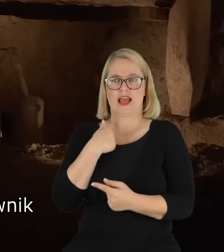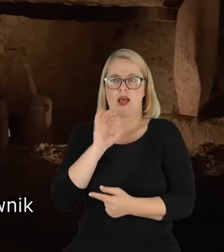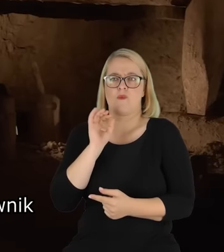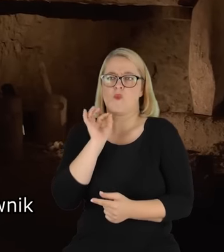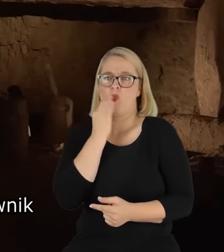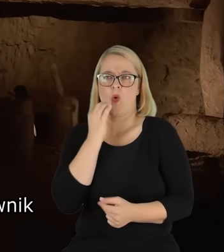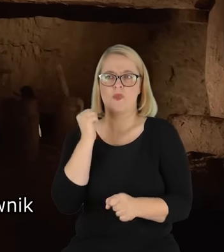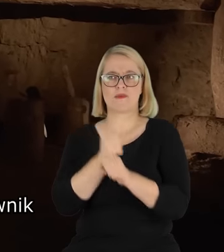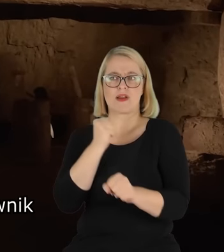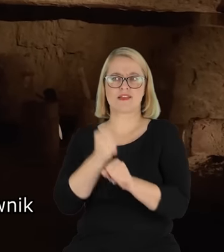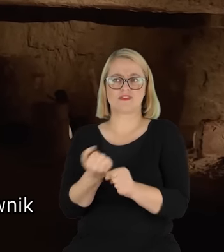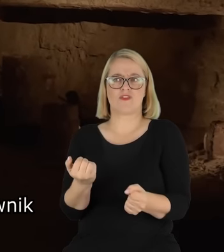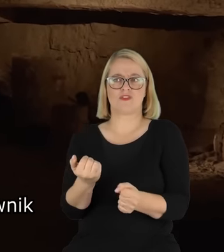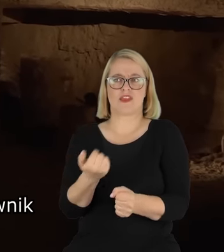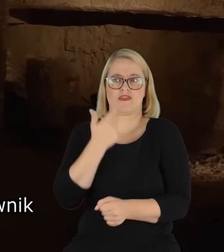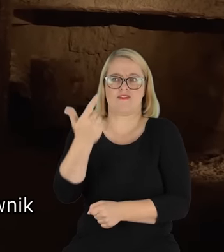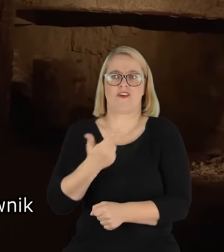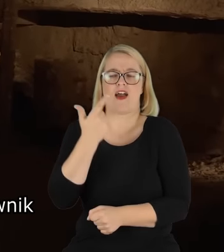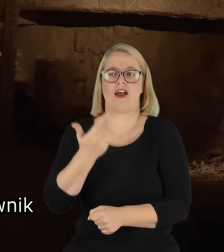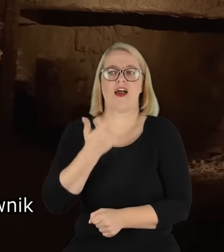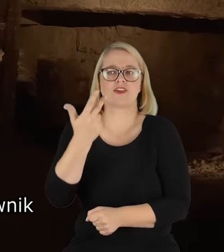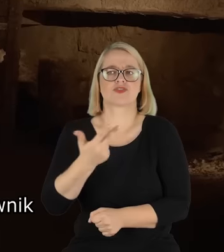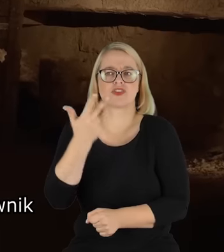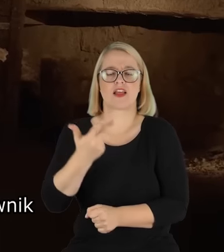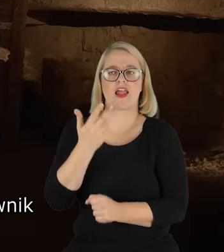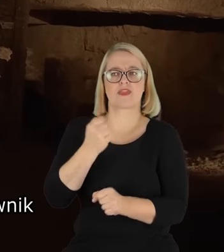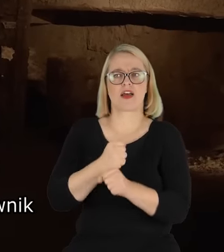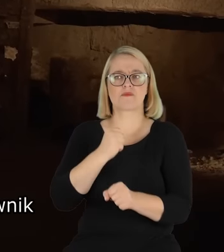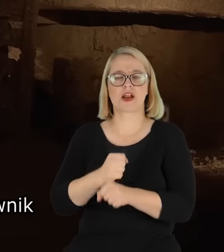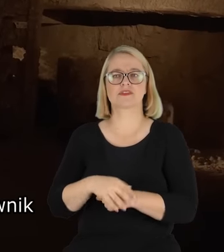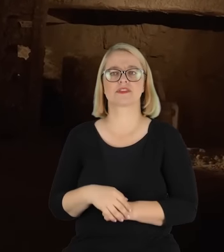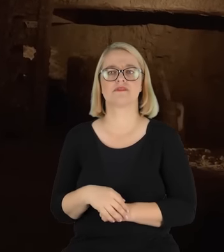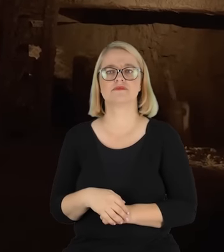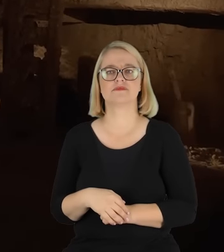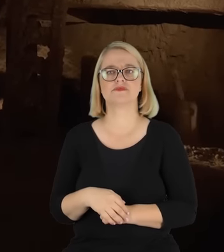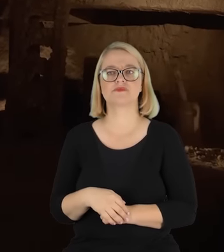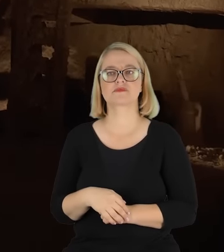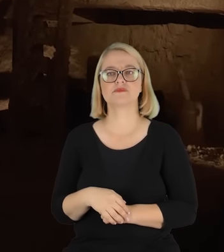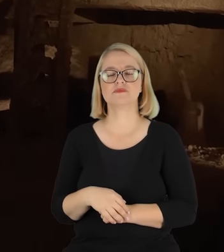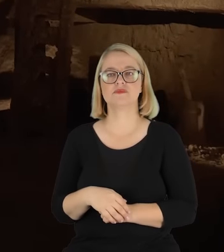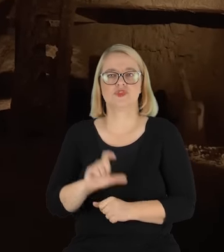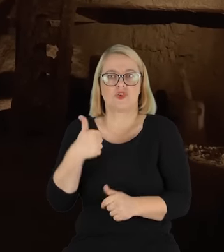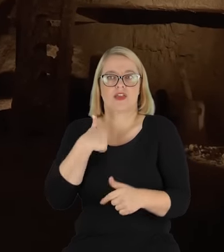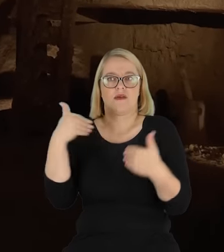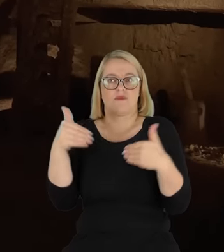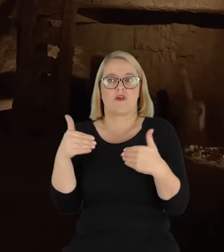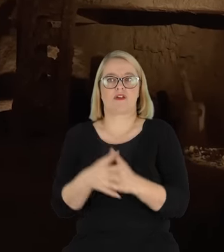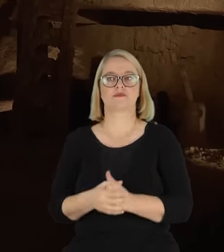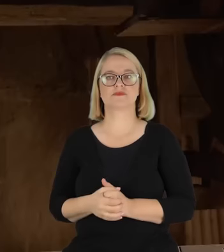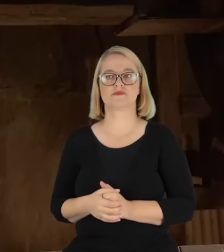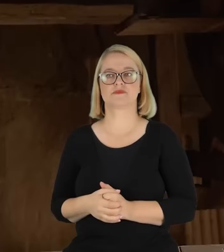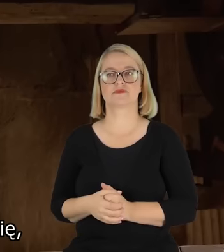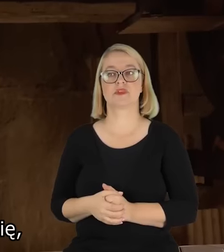matko, przecież ja tu świeży pracownik, pracuję dopiero dwa, trzy lata i co ja mogę, nie?